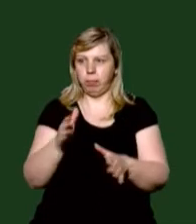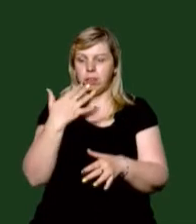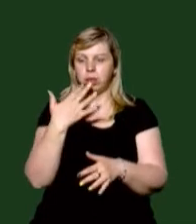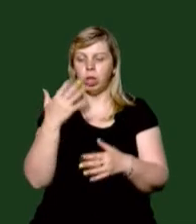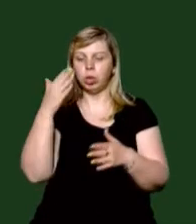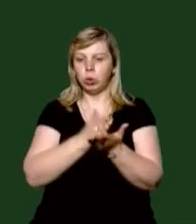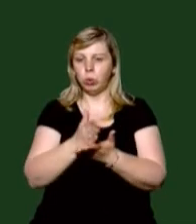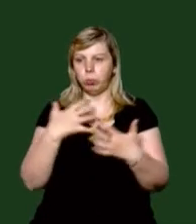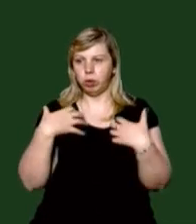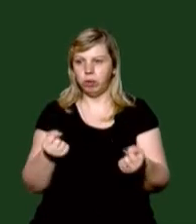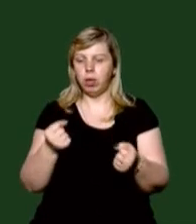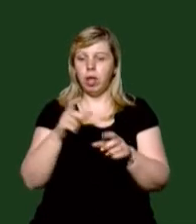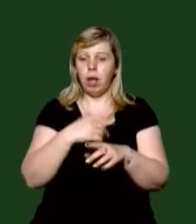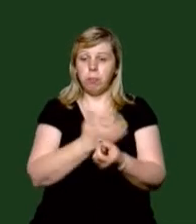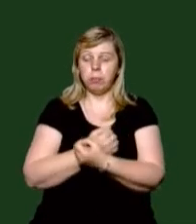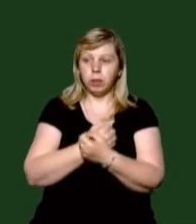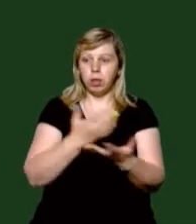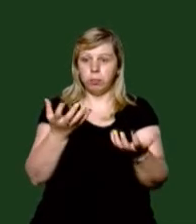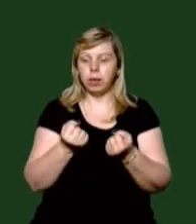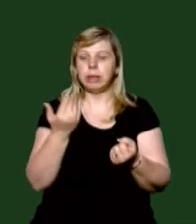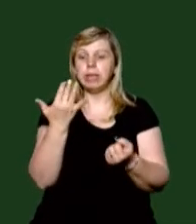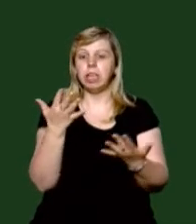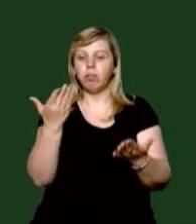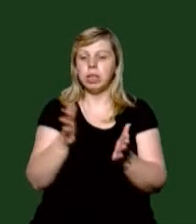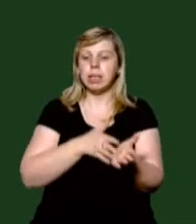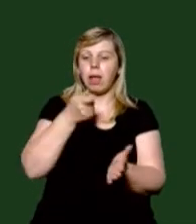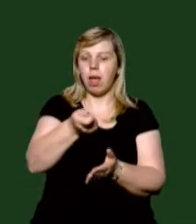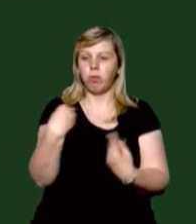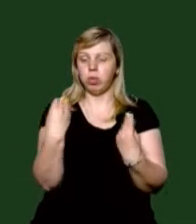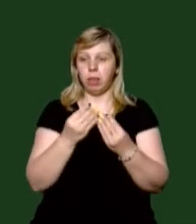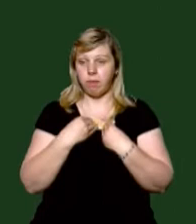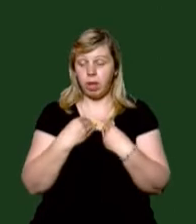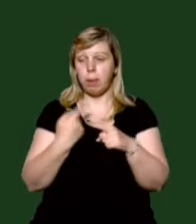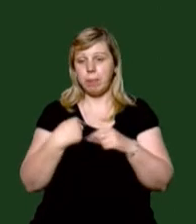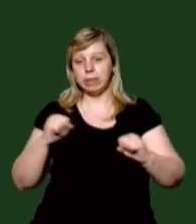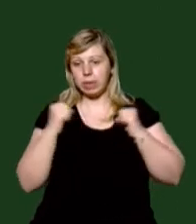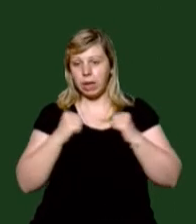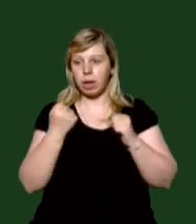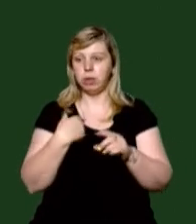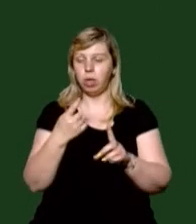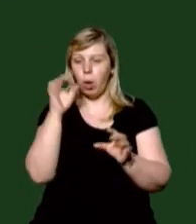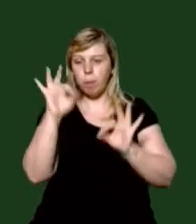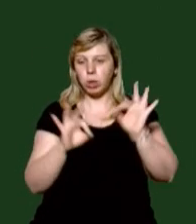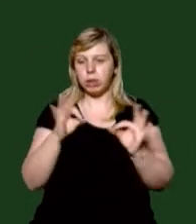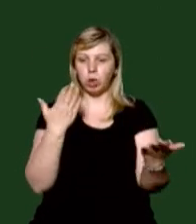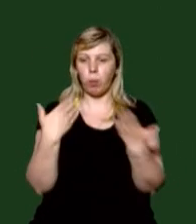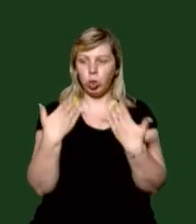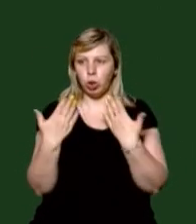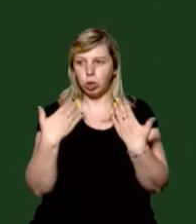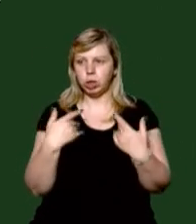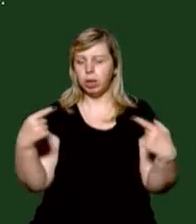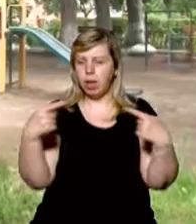службою здоров'я. Жоден заклад не отримав стільки, скільки вони заявку давали, а ми старалися в процентному підвідношенні